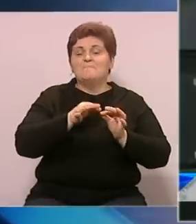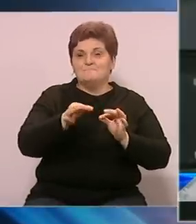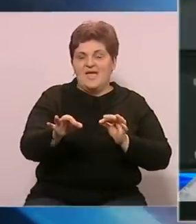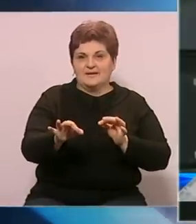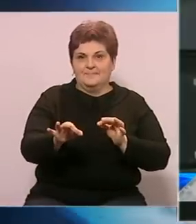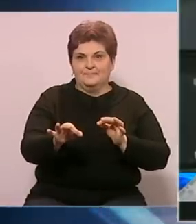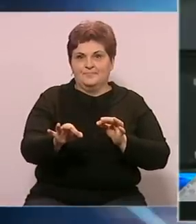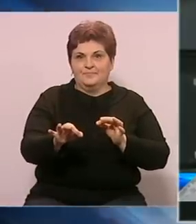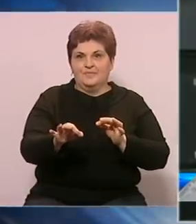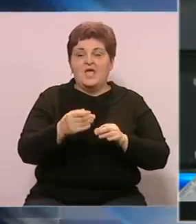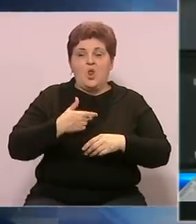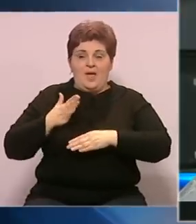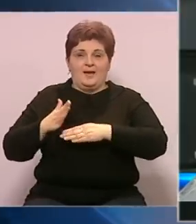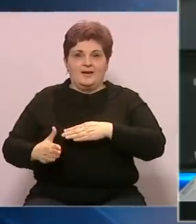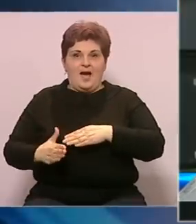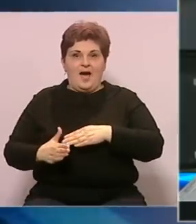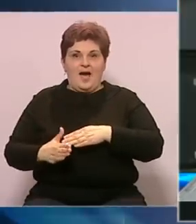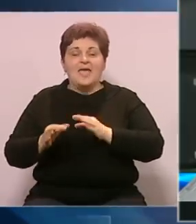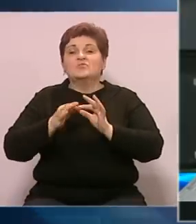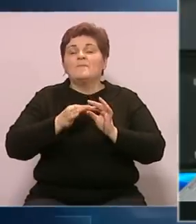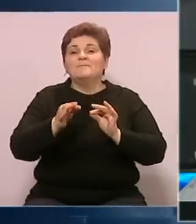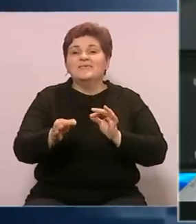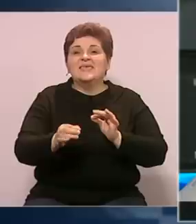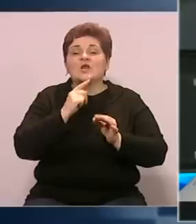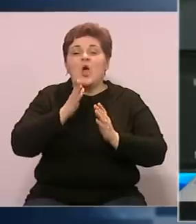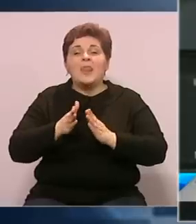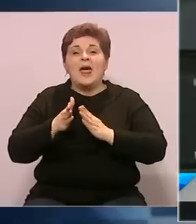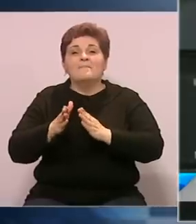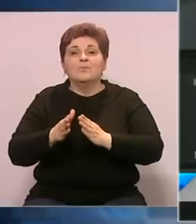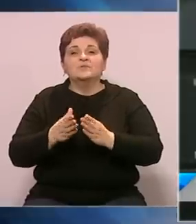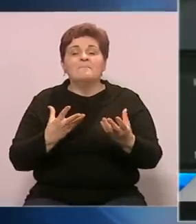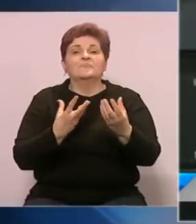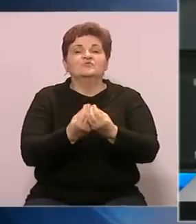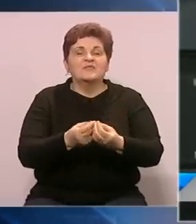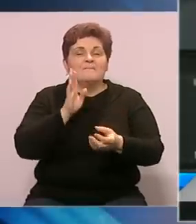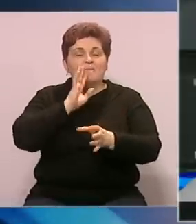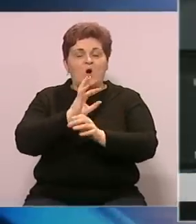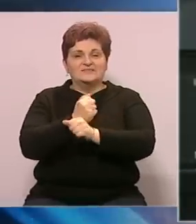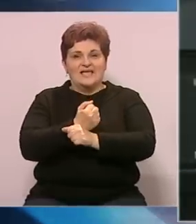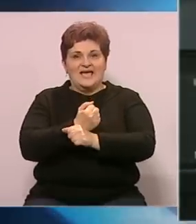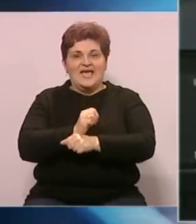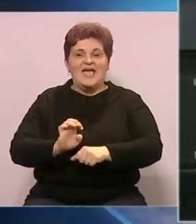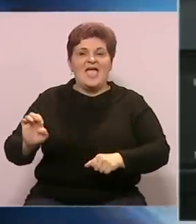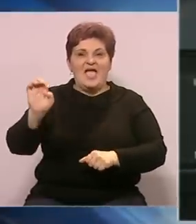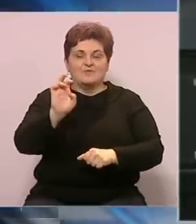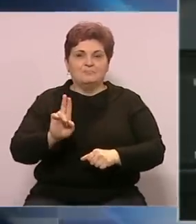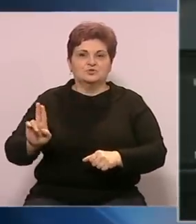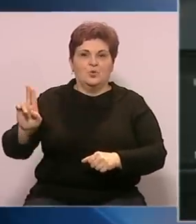što u konačnici je i mjera koja je na putu pridruživanja Bosne i Hercegovine Evropskoj uniju, a u